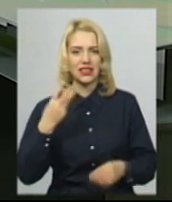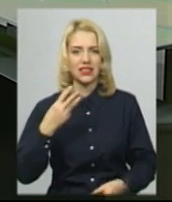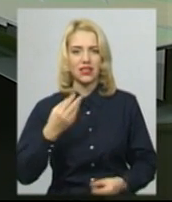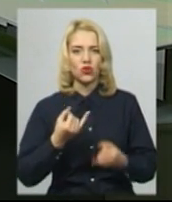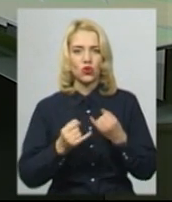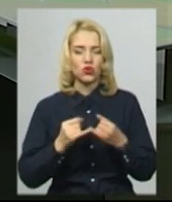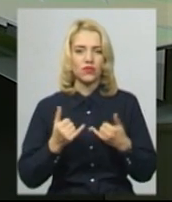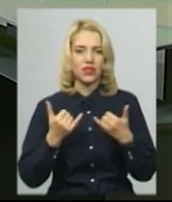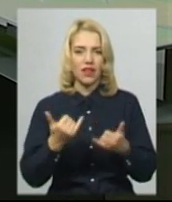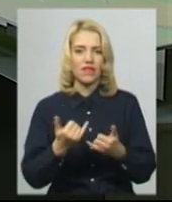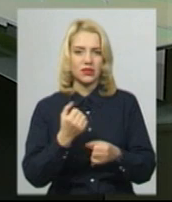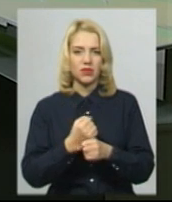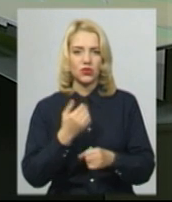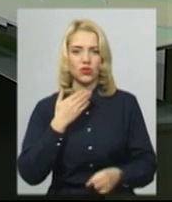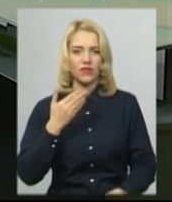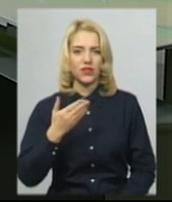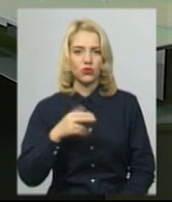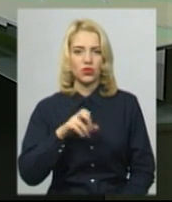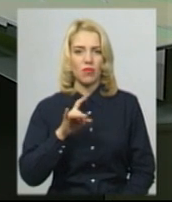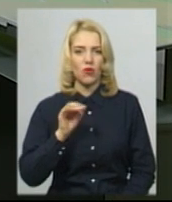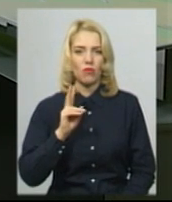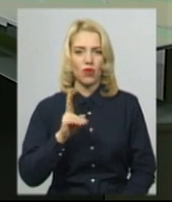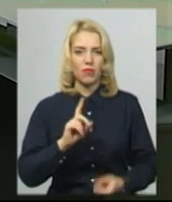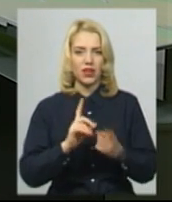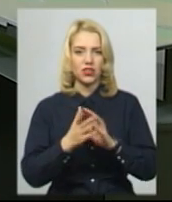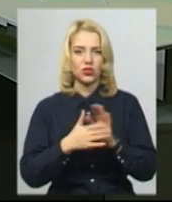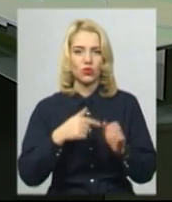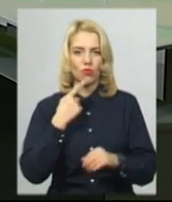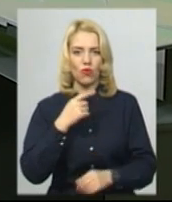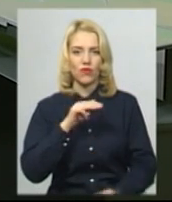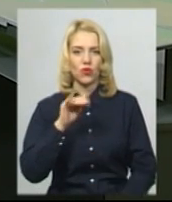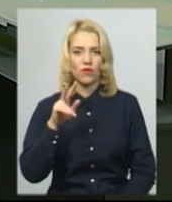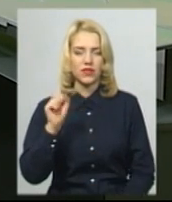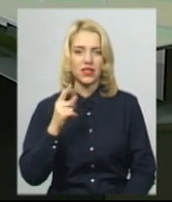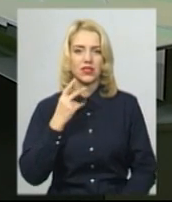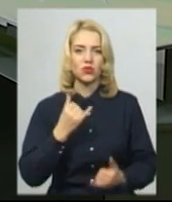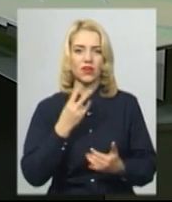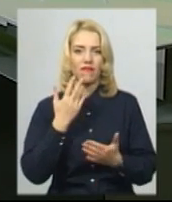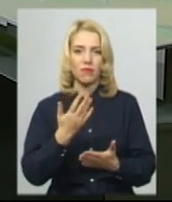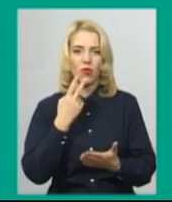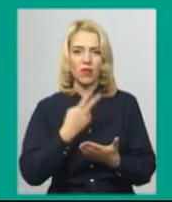Для вас працюють ведуча Світлана Поробок та диктор жестової мови Оксана Фіновська. Сьогодні у випуску ви побачите.